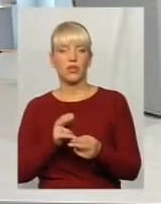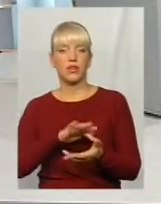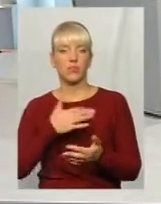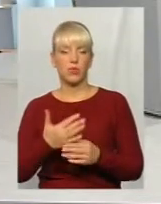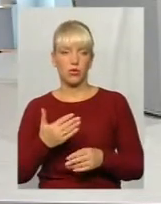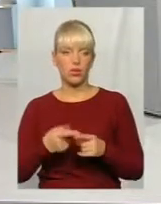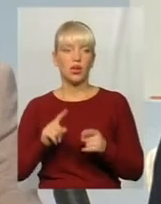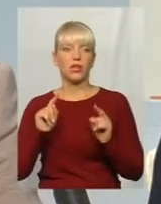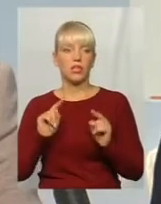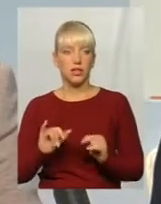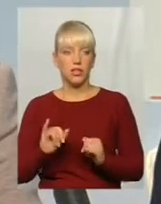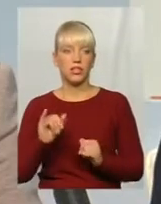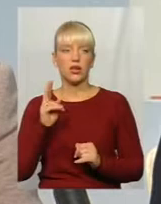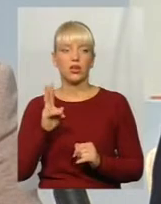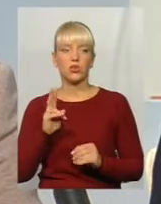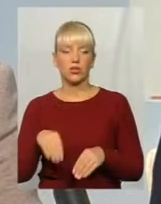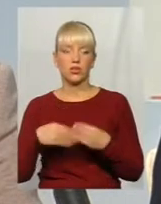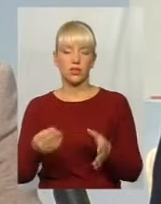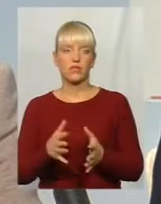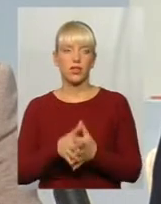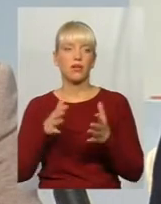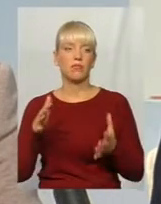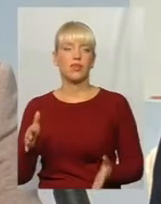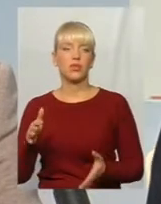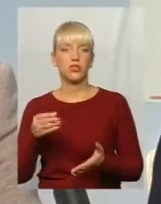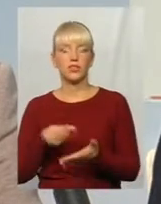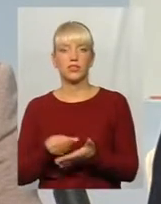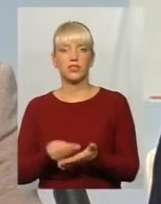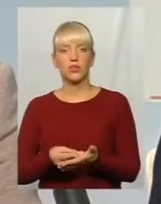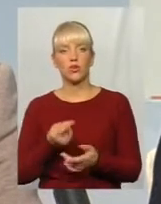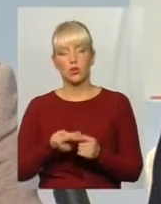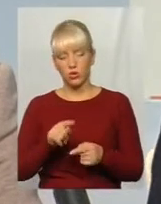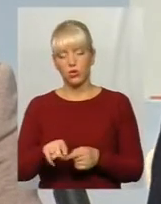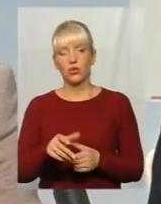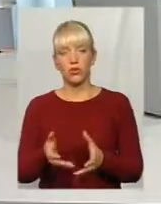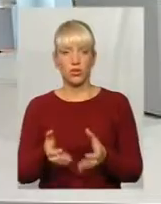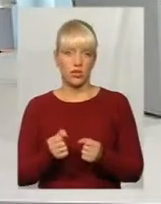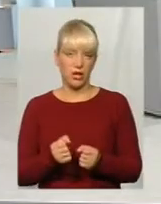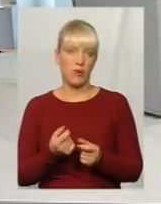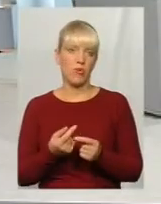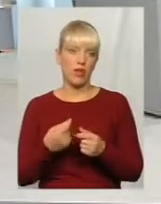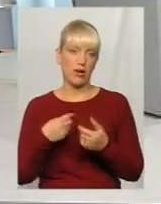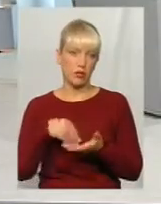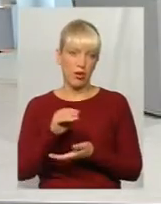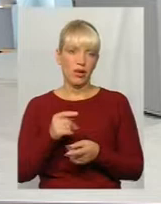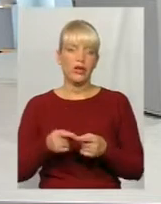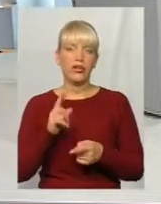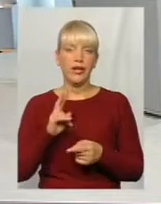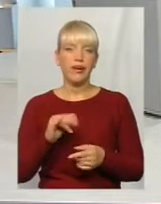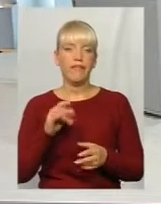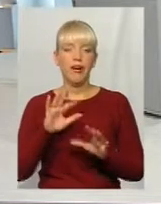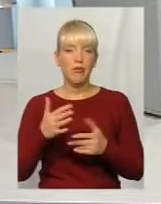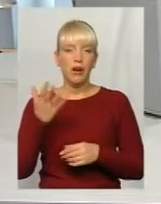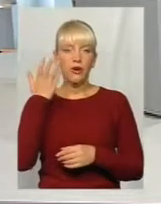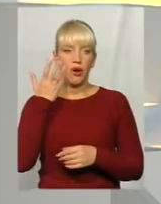Тому просто той, хто надав найвищу ціну, той отримує лот. Випадки, коли підприємство відбавляє